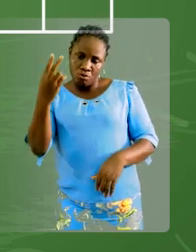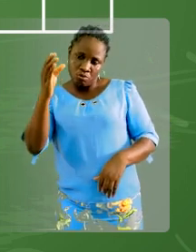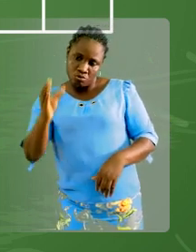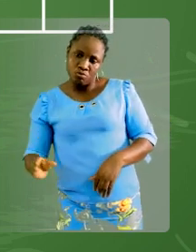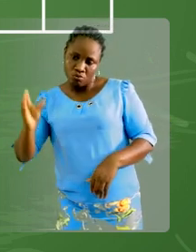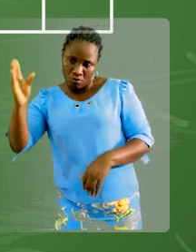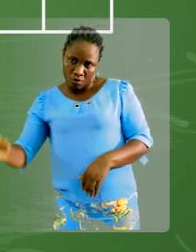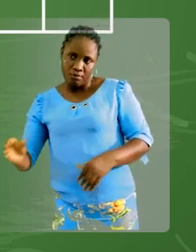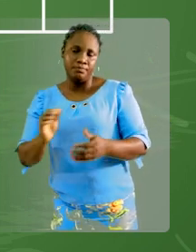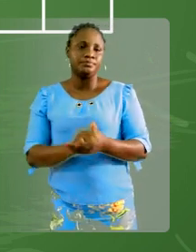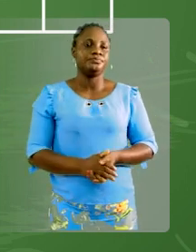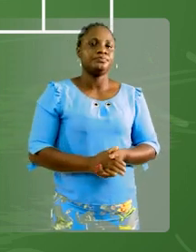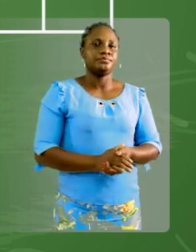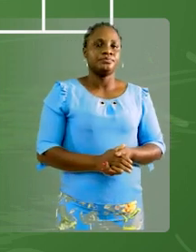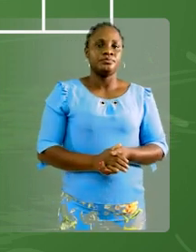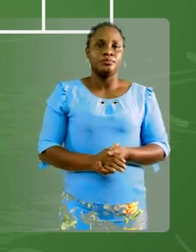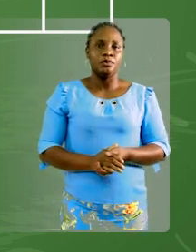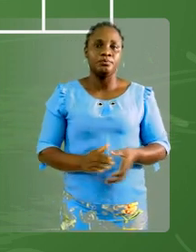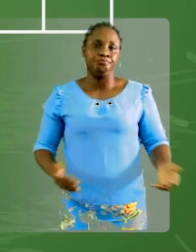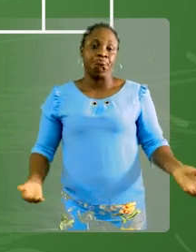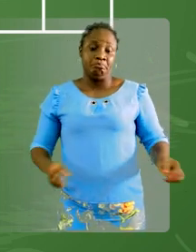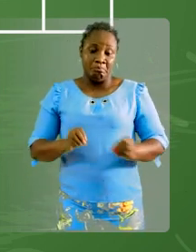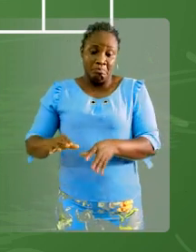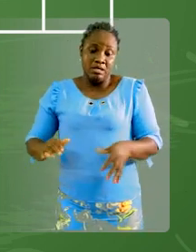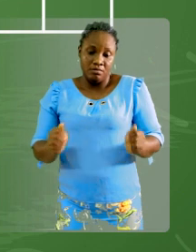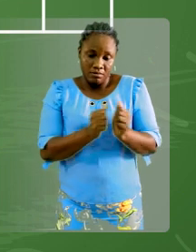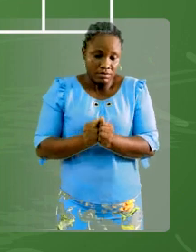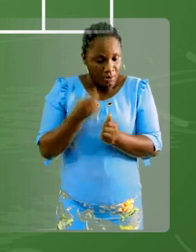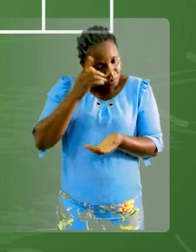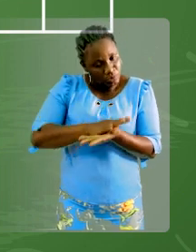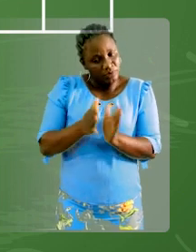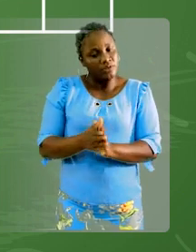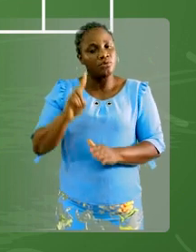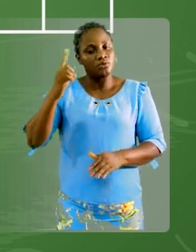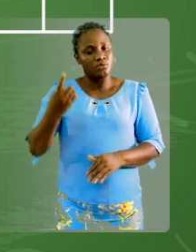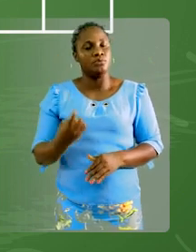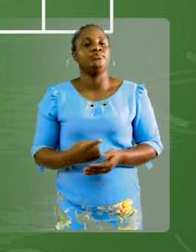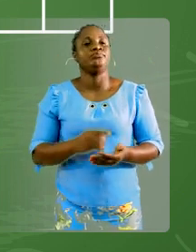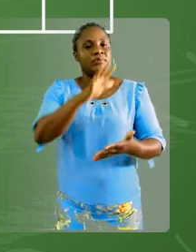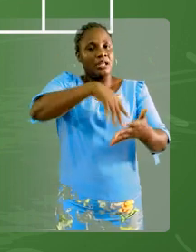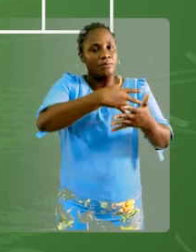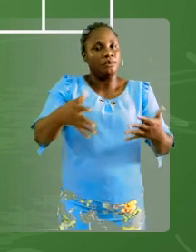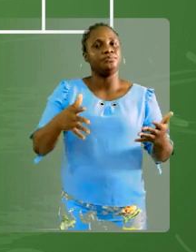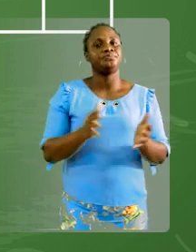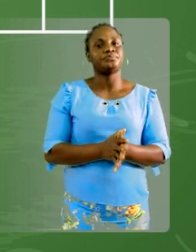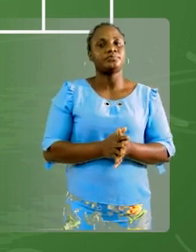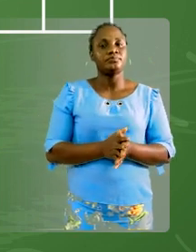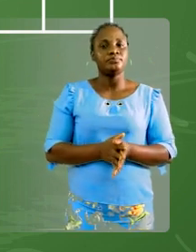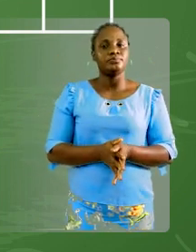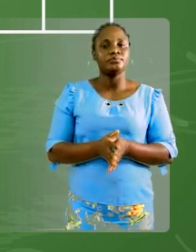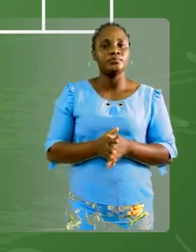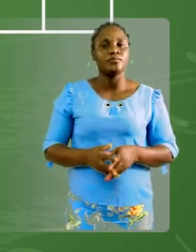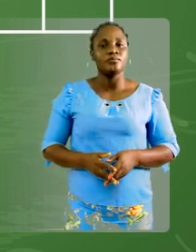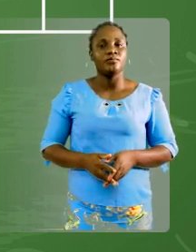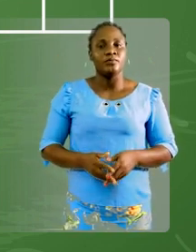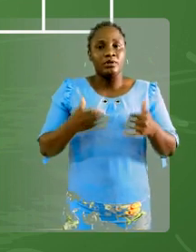-colonnes, je l'ai dit. Donc, on les a mis ensemble pour devenir un seul tableau. Ça va ? Bien. Alors,